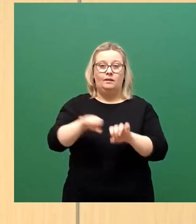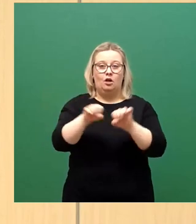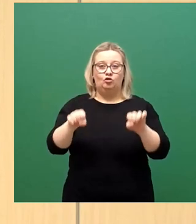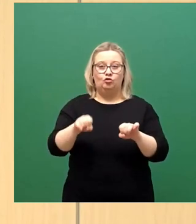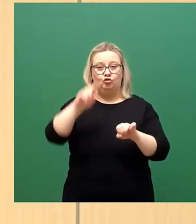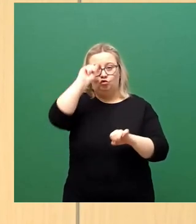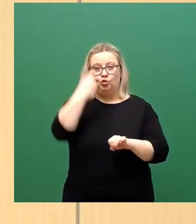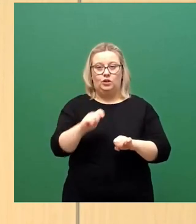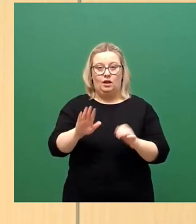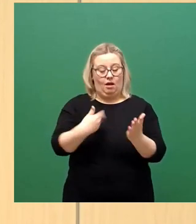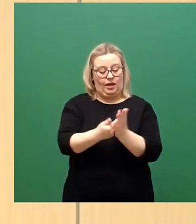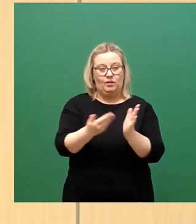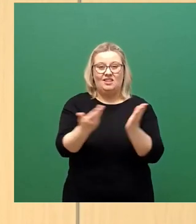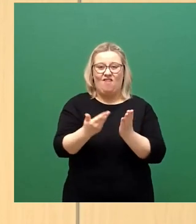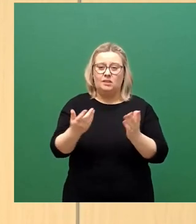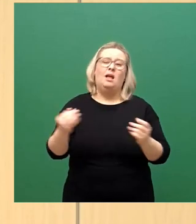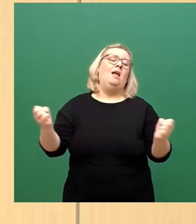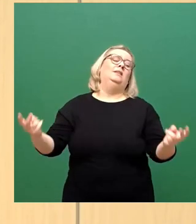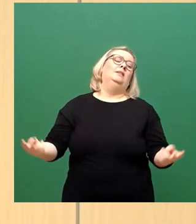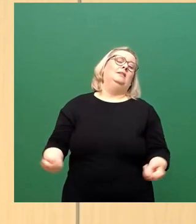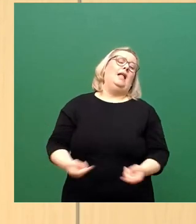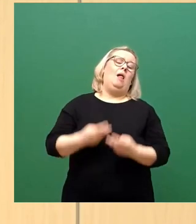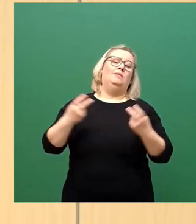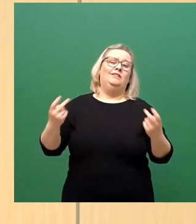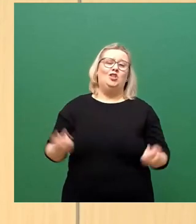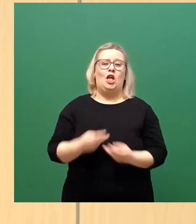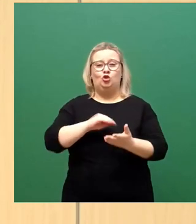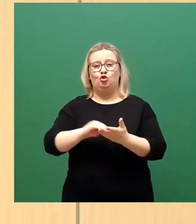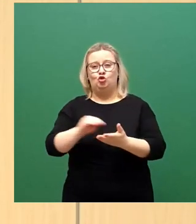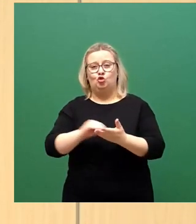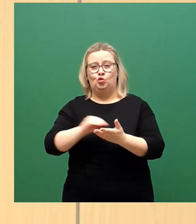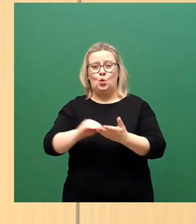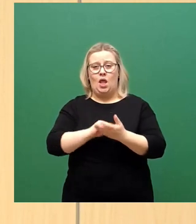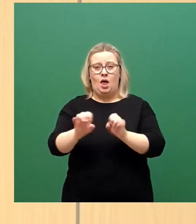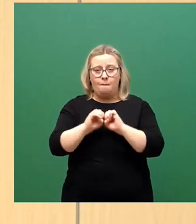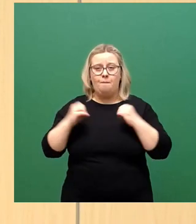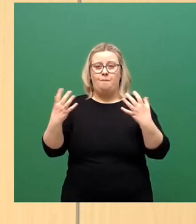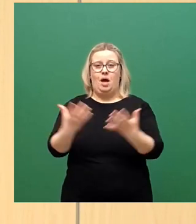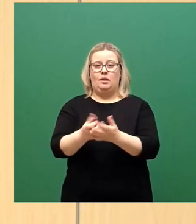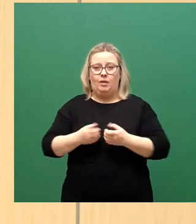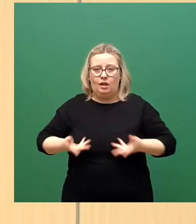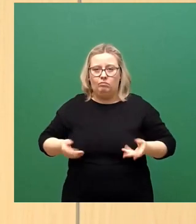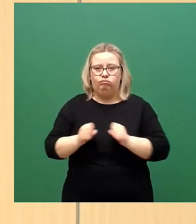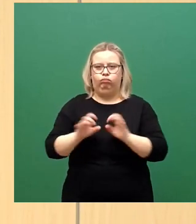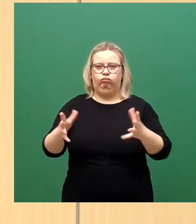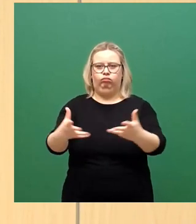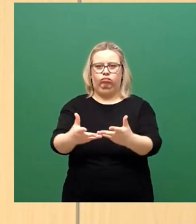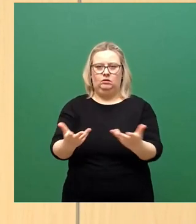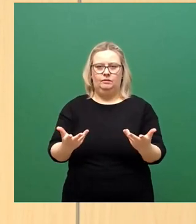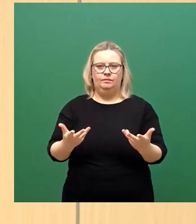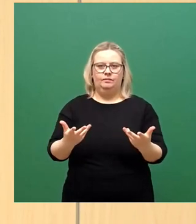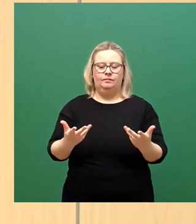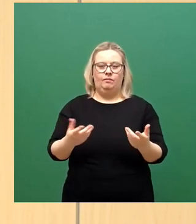Ergebnis? Selbstverständlich sind die Schulen ein wesentlicher Verbreitungsort für die Pandemie. Aber es ist zu befürchten, dass auch diese